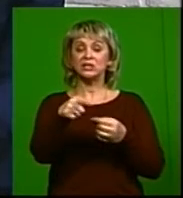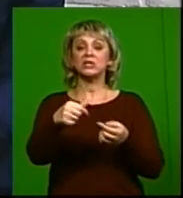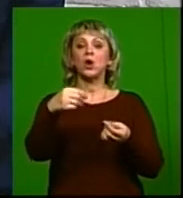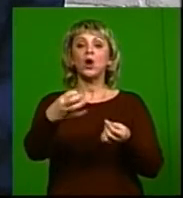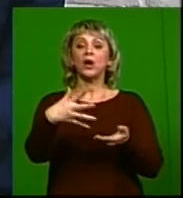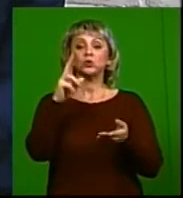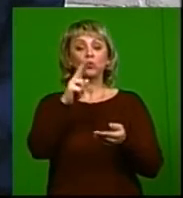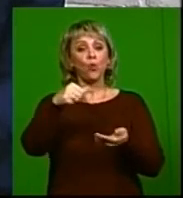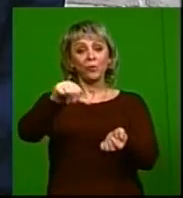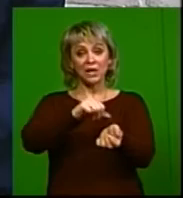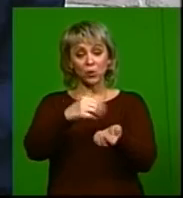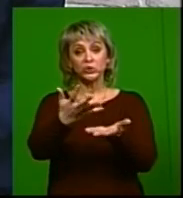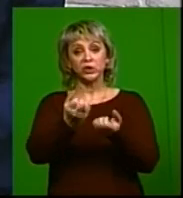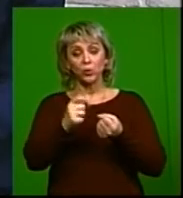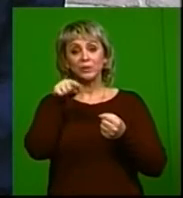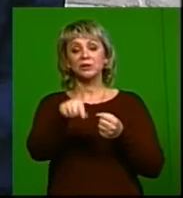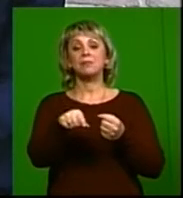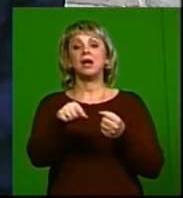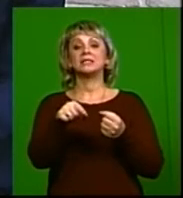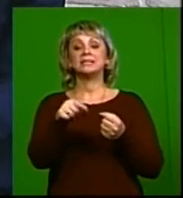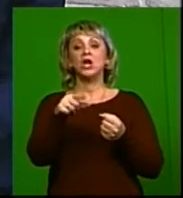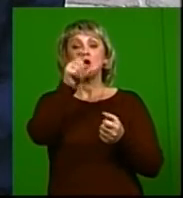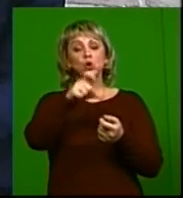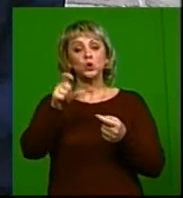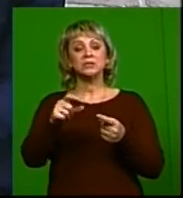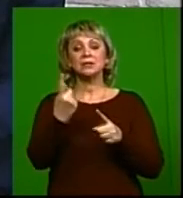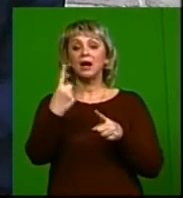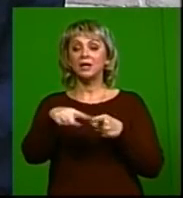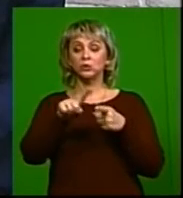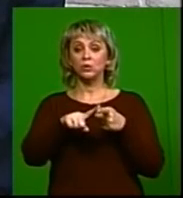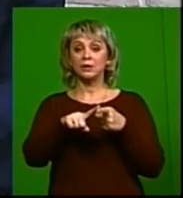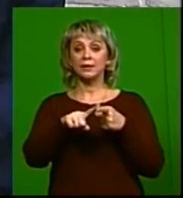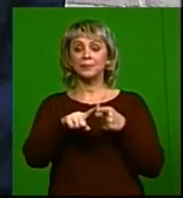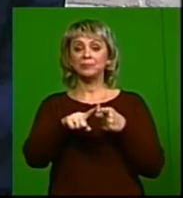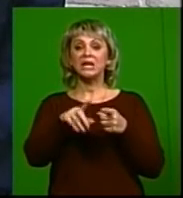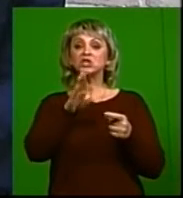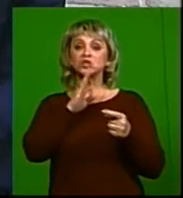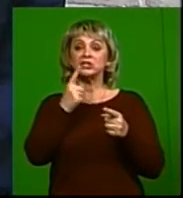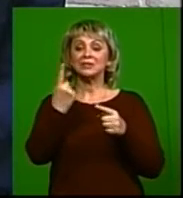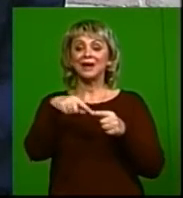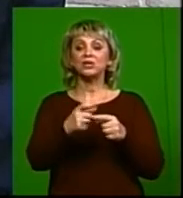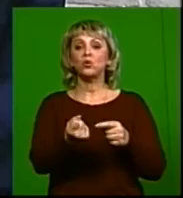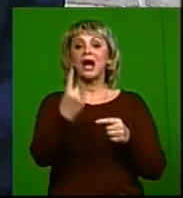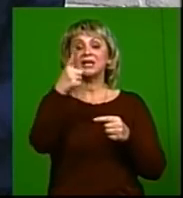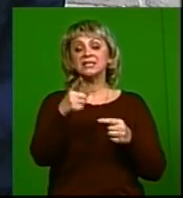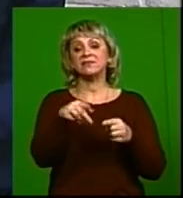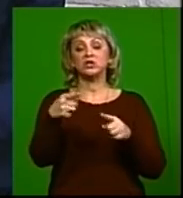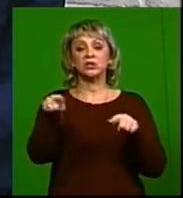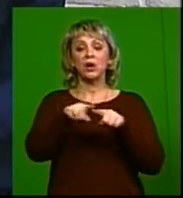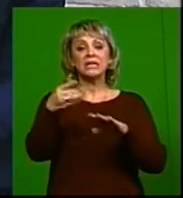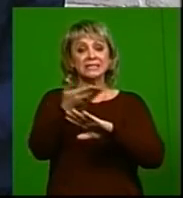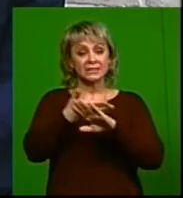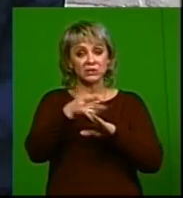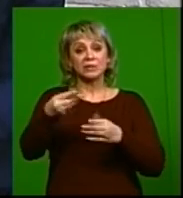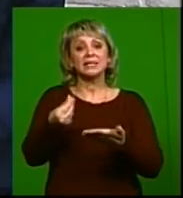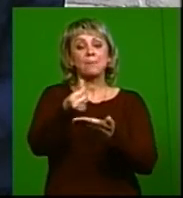употребляющие наркотики, инъекционные наркотики. Люди, преимущественно женщины, да, оказывающие сексуальные услуги за плату.